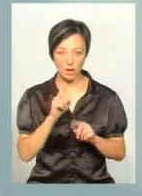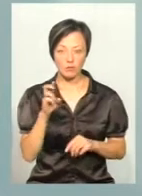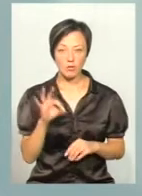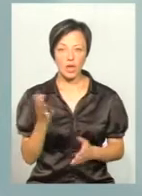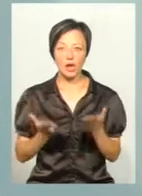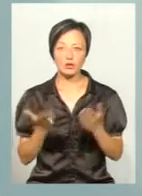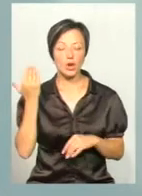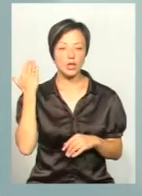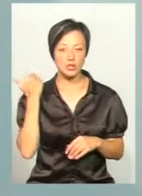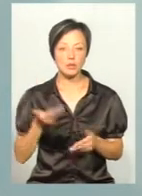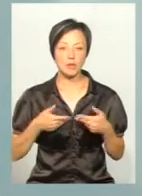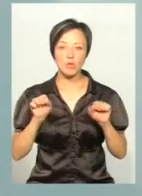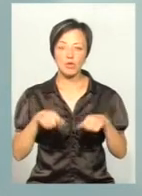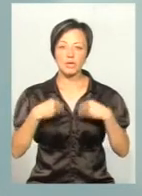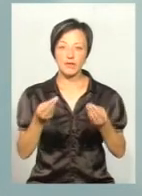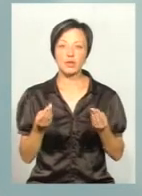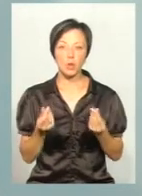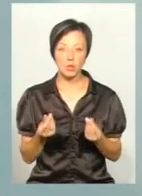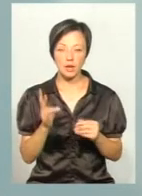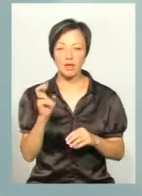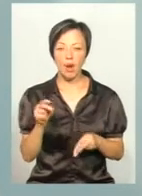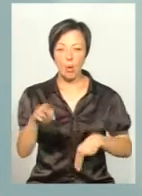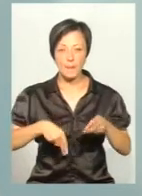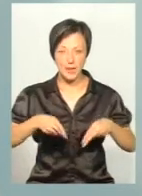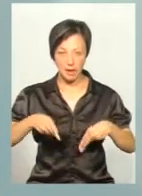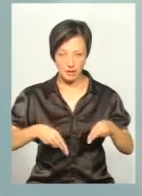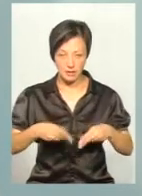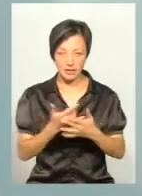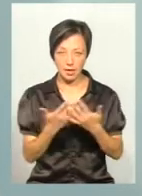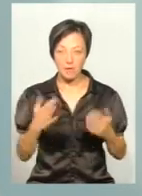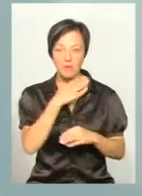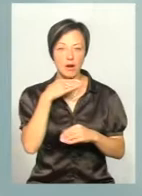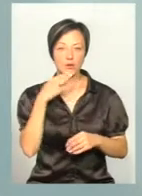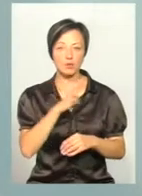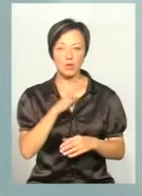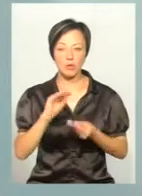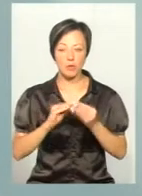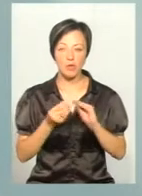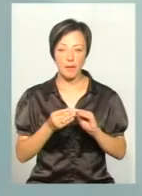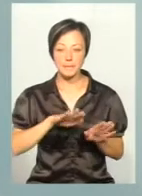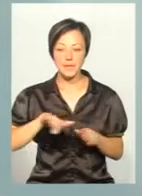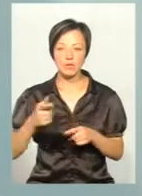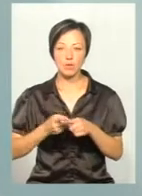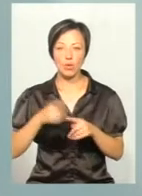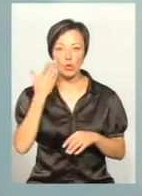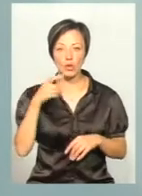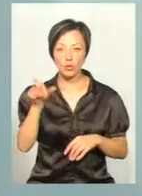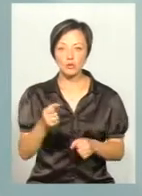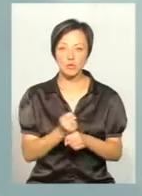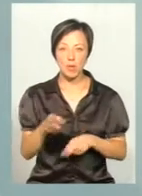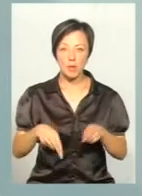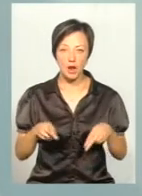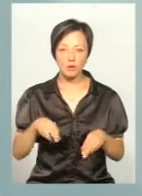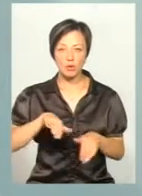якщо раніше ми могли давати кошти на операційне втручання, і дуже багато було проблем після того, коли людина зробила